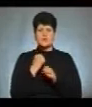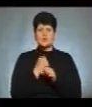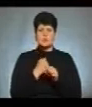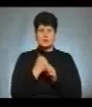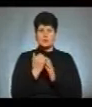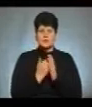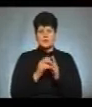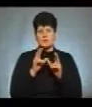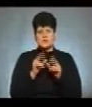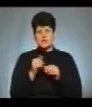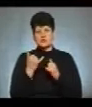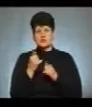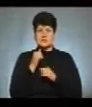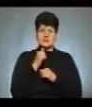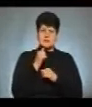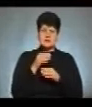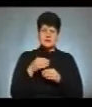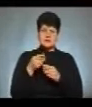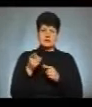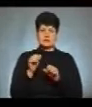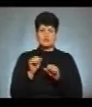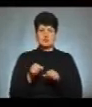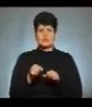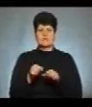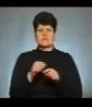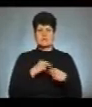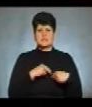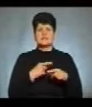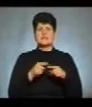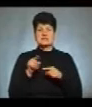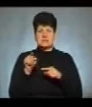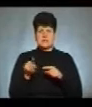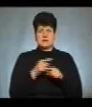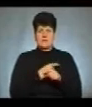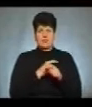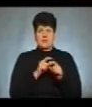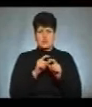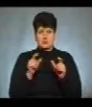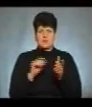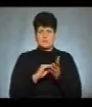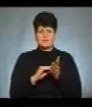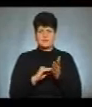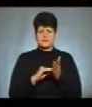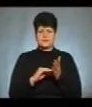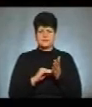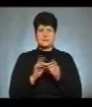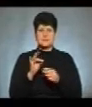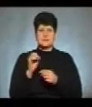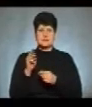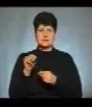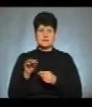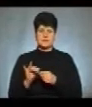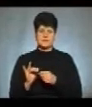обіцяють сьогодні-завтра надати таку можливість представникам цієї амбулаторії виписувати рецепти пацієнтам».